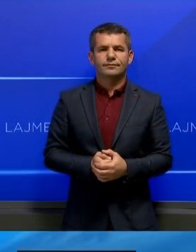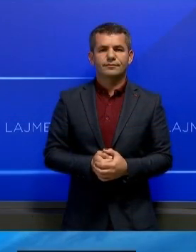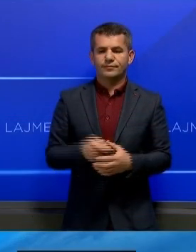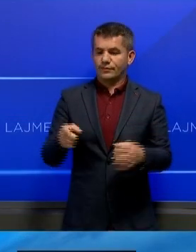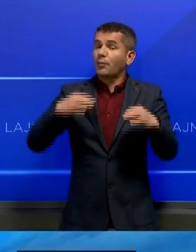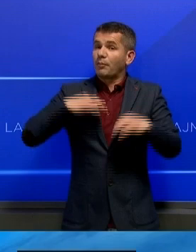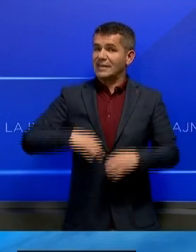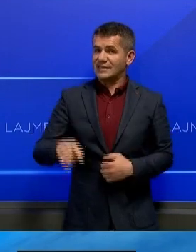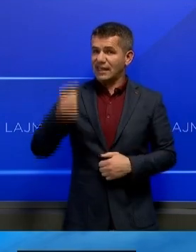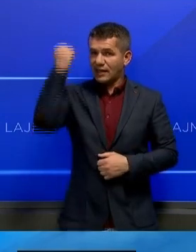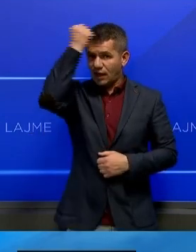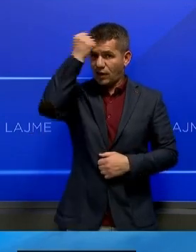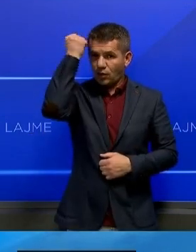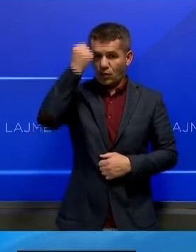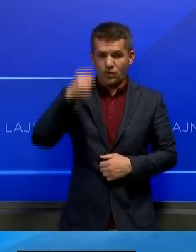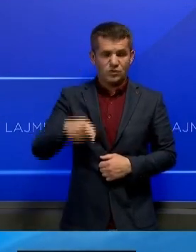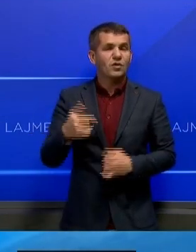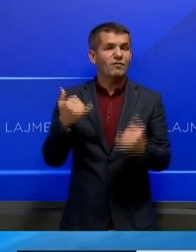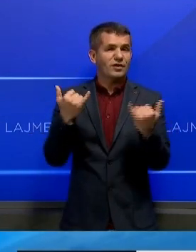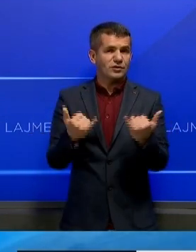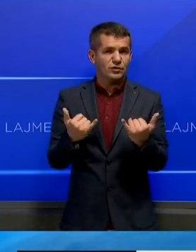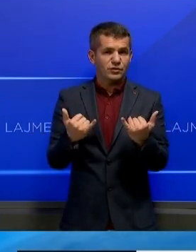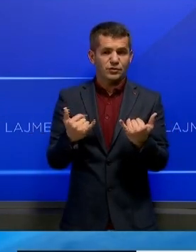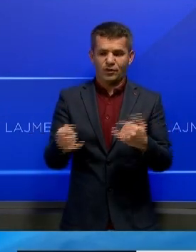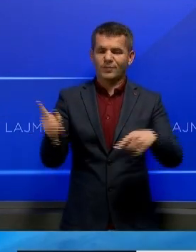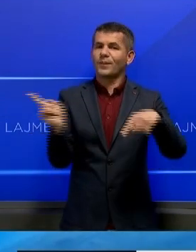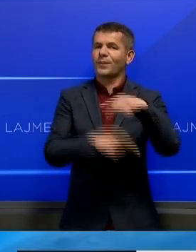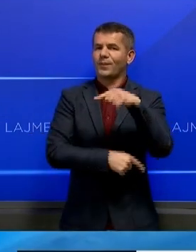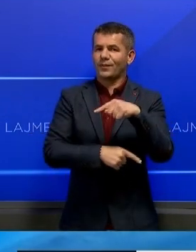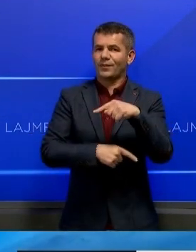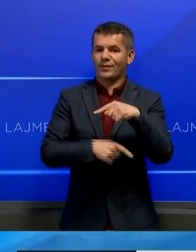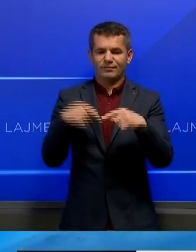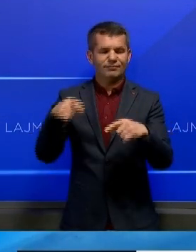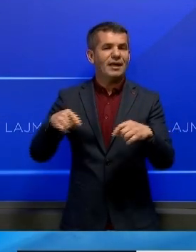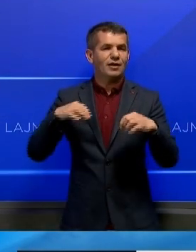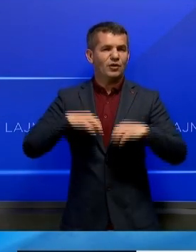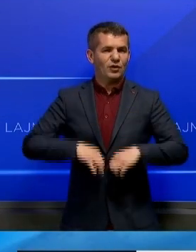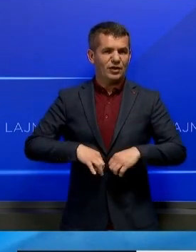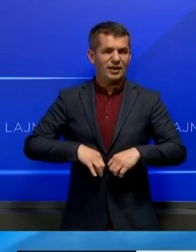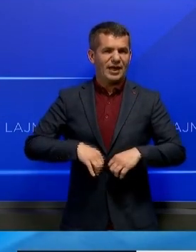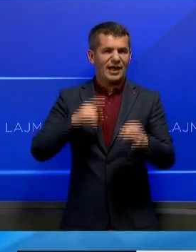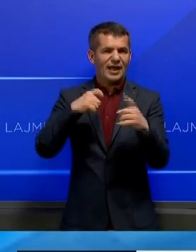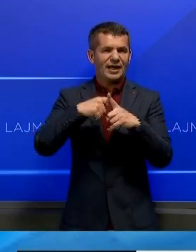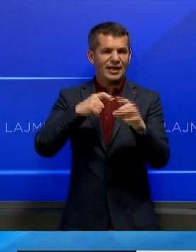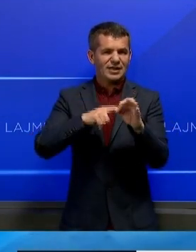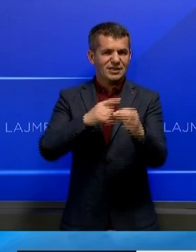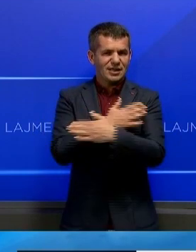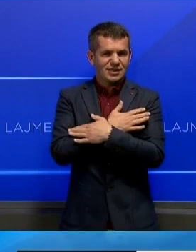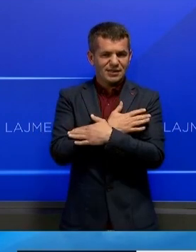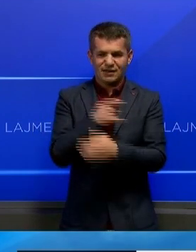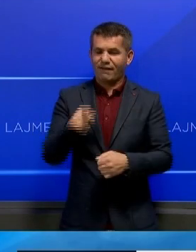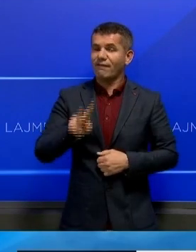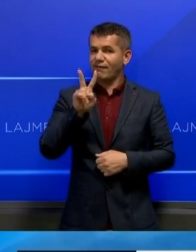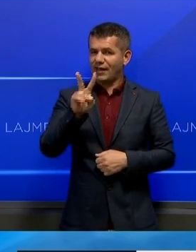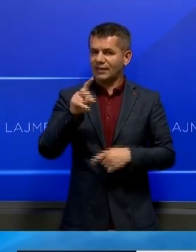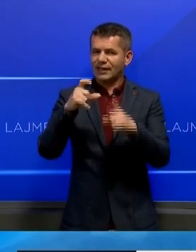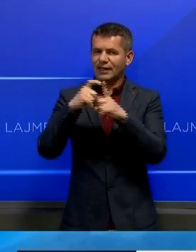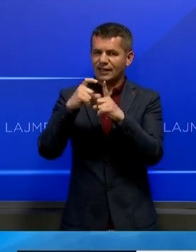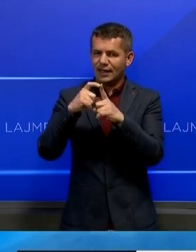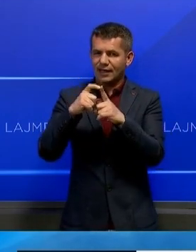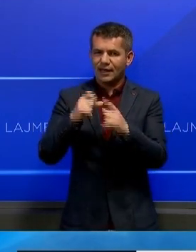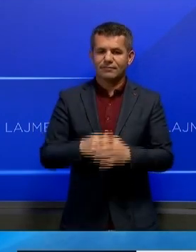Presidentja e Kosovës Vjosa Osmani e ka shkarkuar Valdete Daka nga pozita e kryetarës Këqëzës.